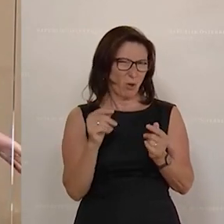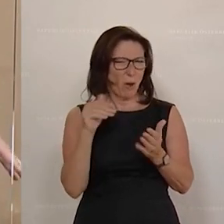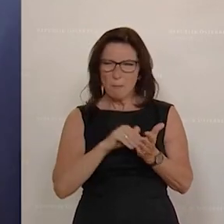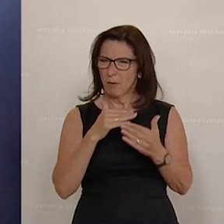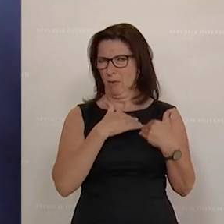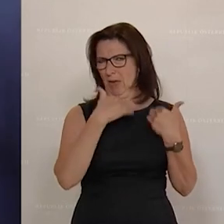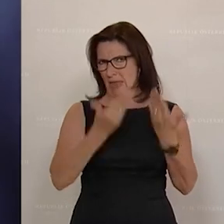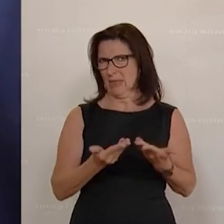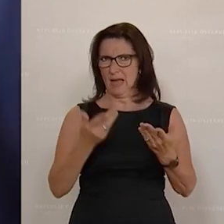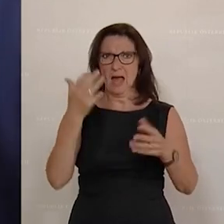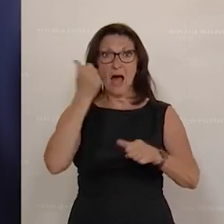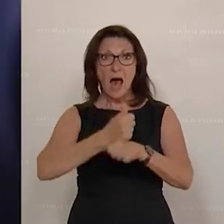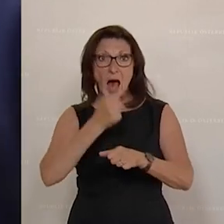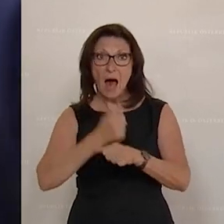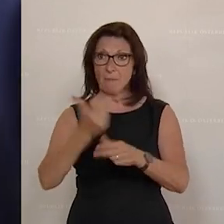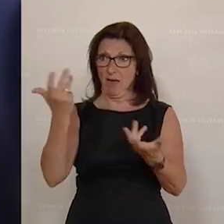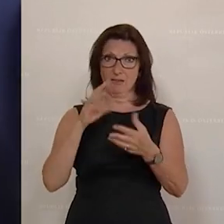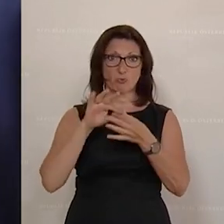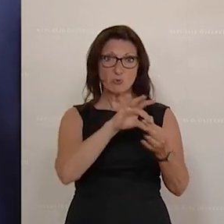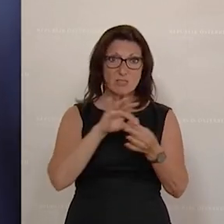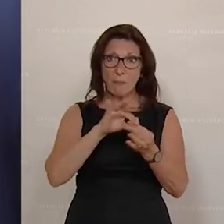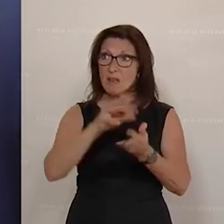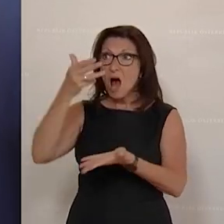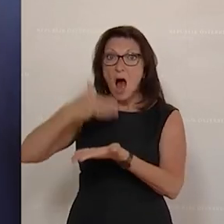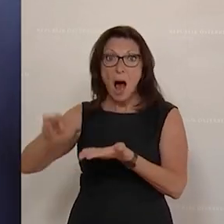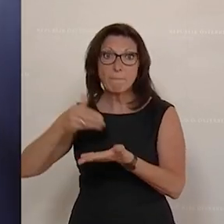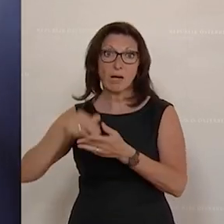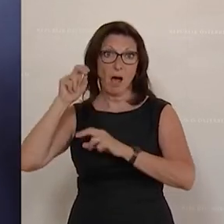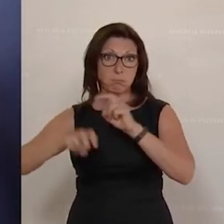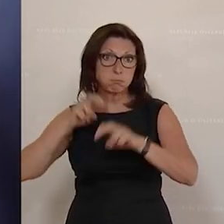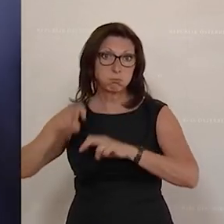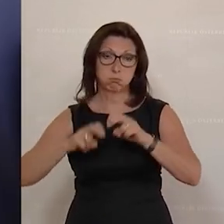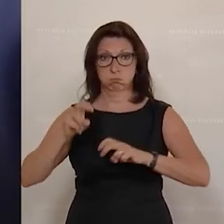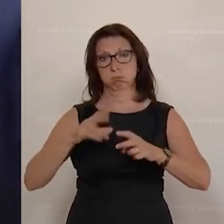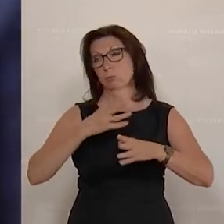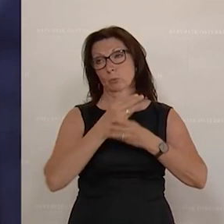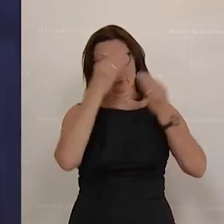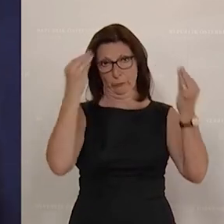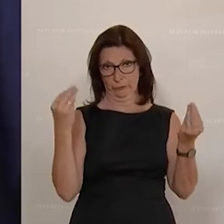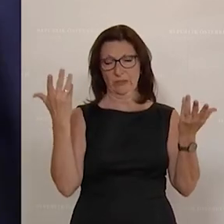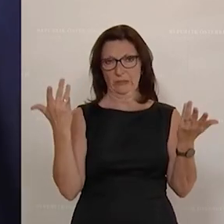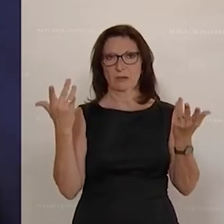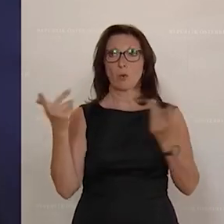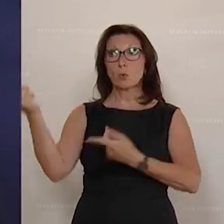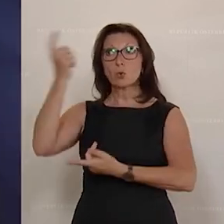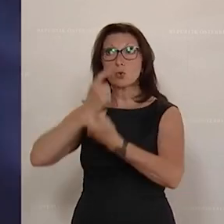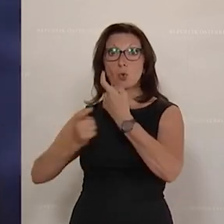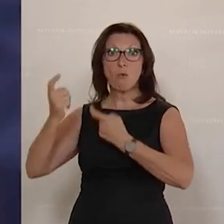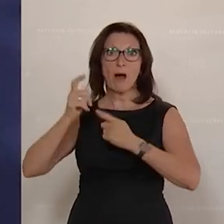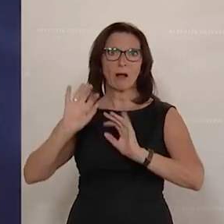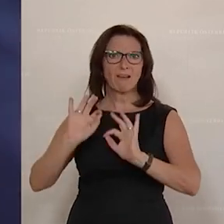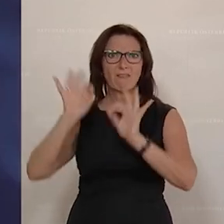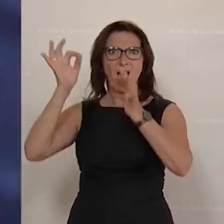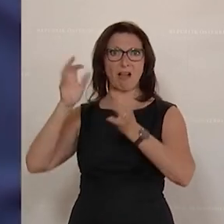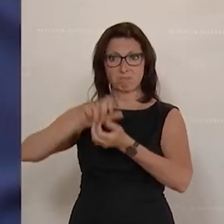Abgaben auf Arbeit macht es der Staat, den Unternehmen unnötig schwer. Und qualifizierte Zuwanderung wird behindert. Das ist